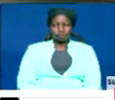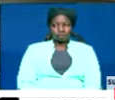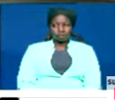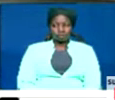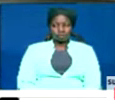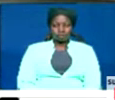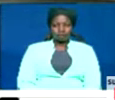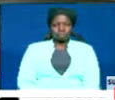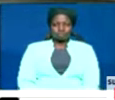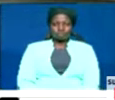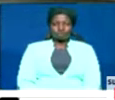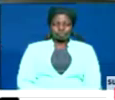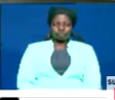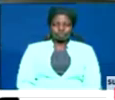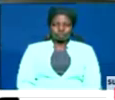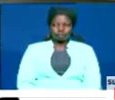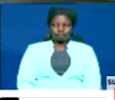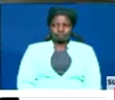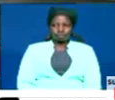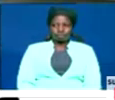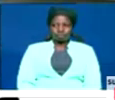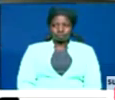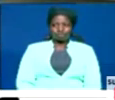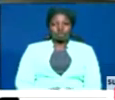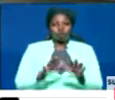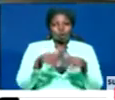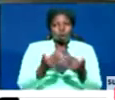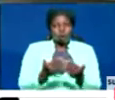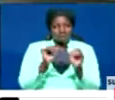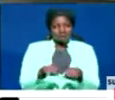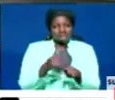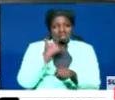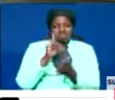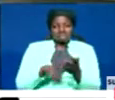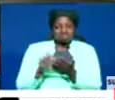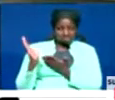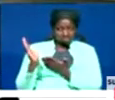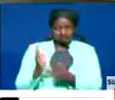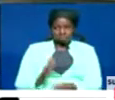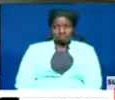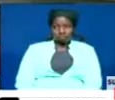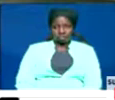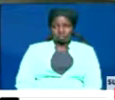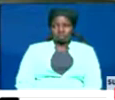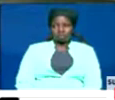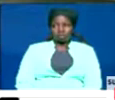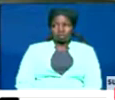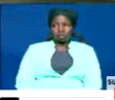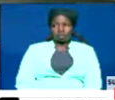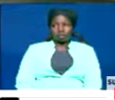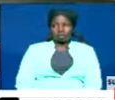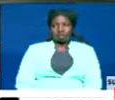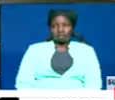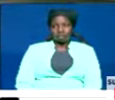wasiukua na wezo wakusikia Kamba tunaweza kusema deaf awareness week